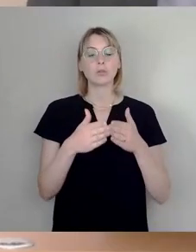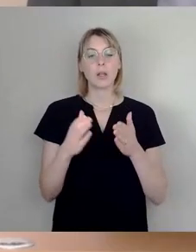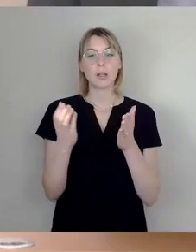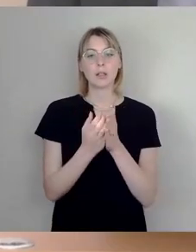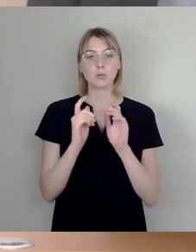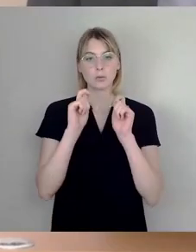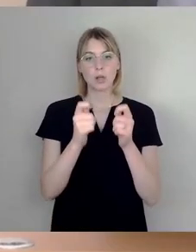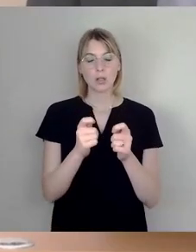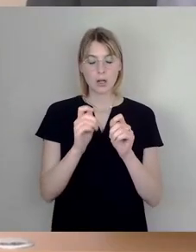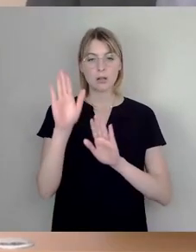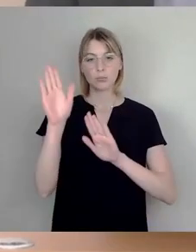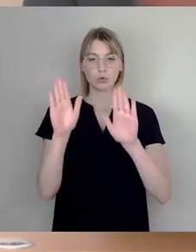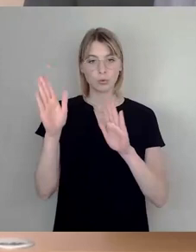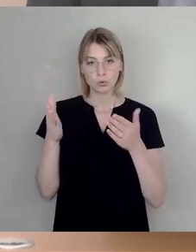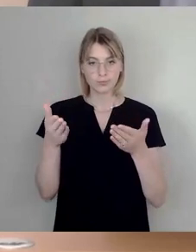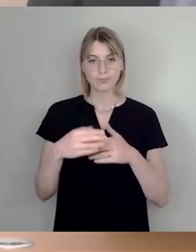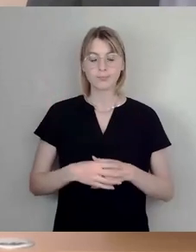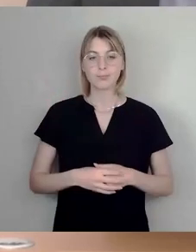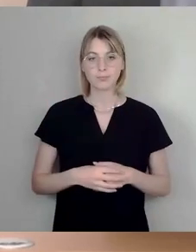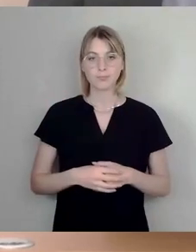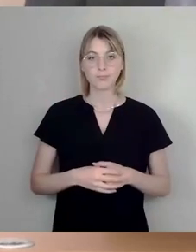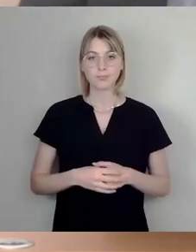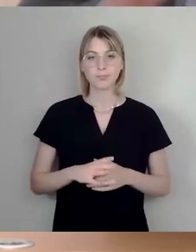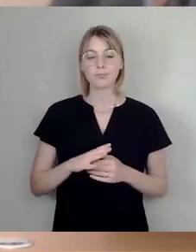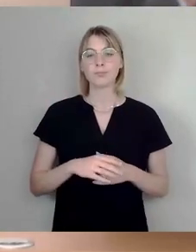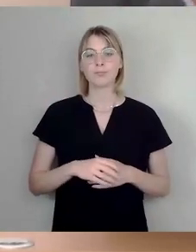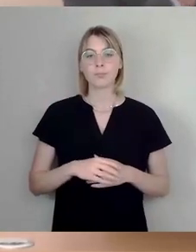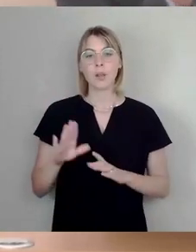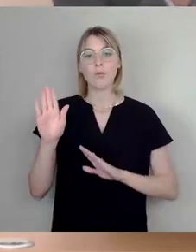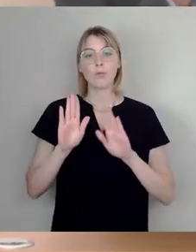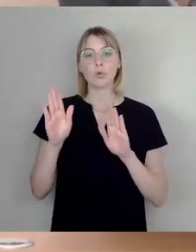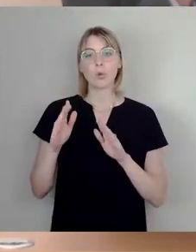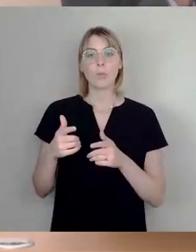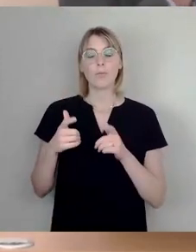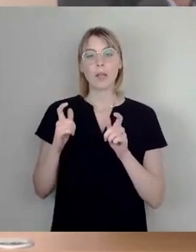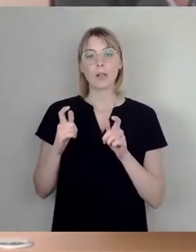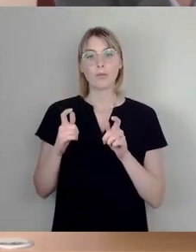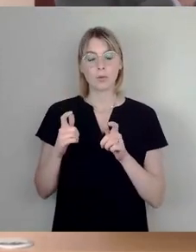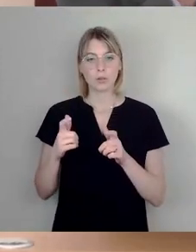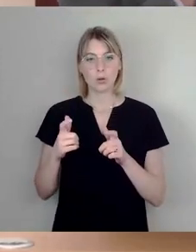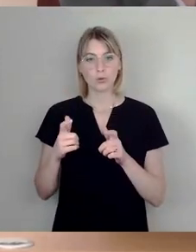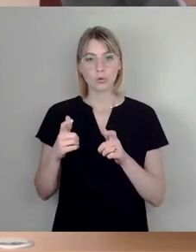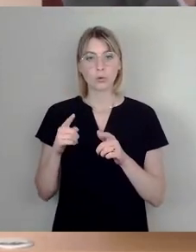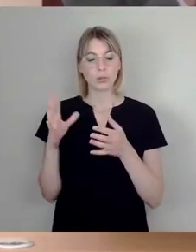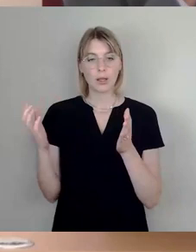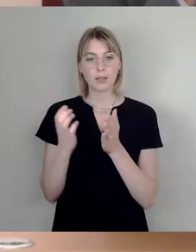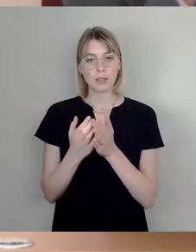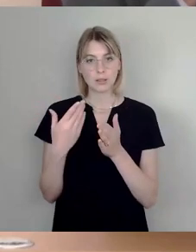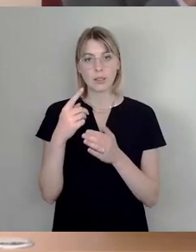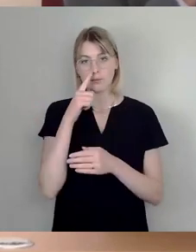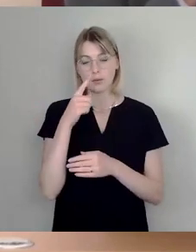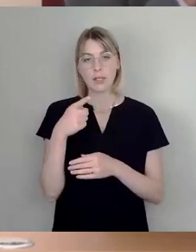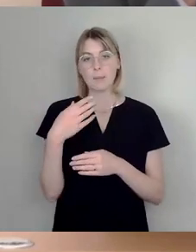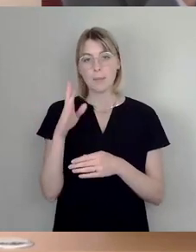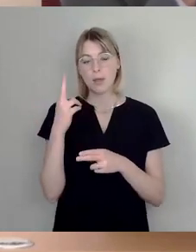zur Abstimmung bringen, der das Votum des federführenden Ausschusses ersetzt. Falls es hier eine Mehrheit gibt, ist